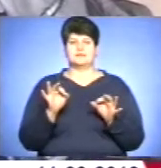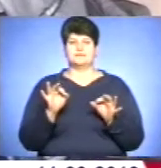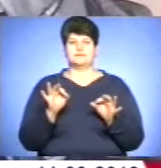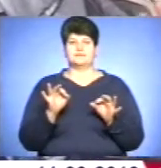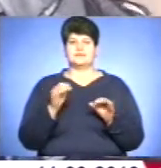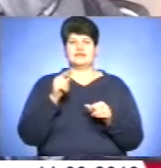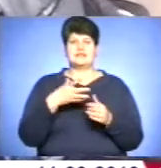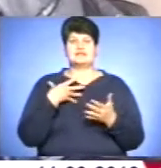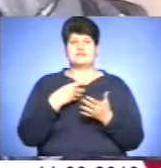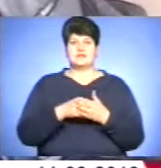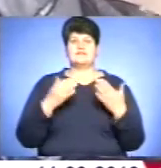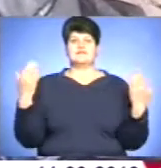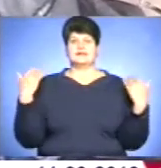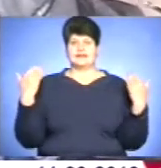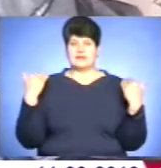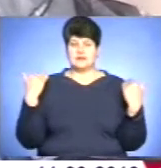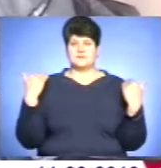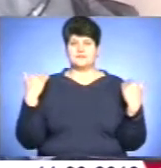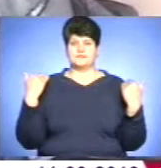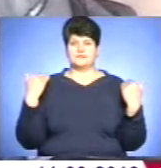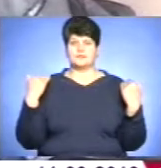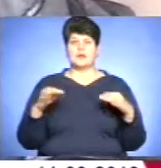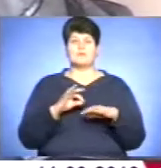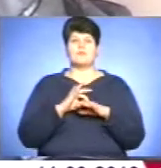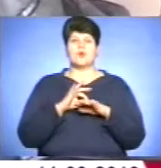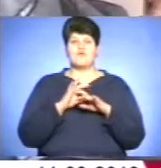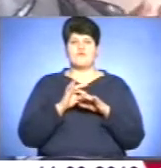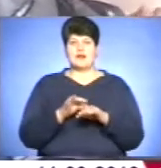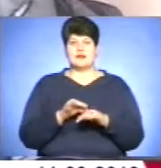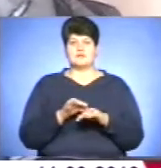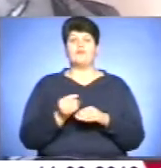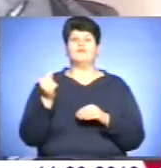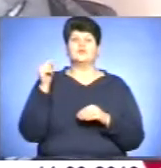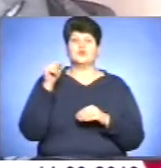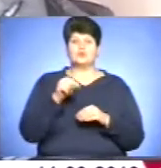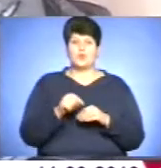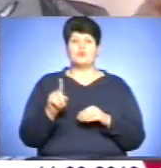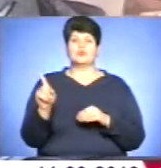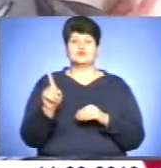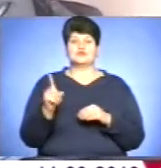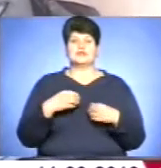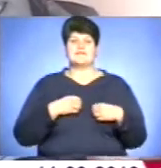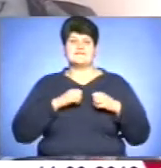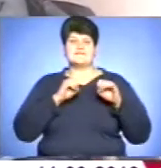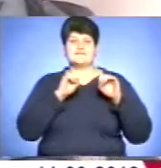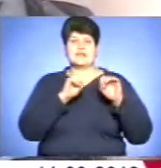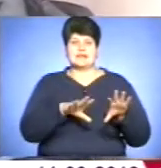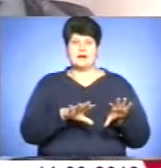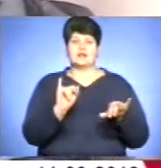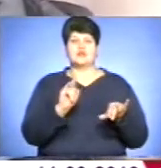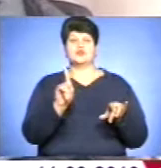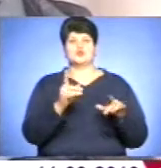свій вихідний провела в тому, що ти віддала щось і щось